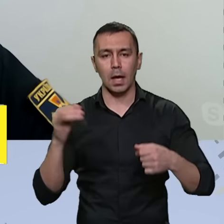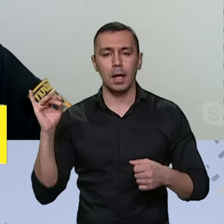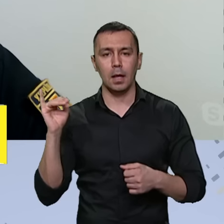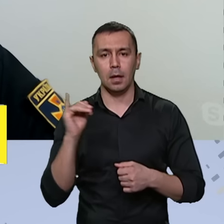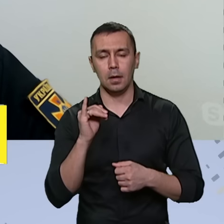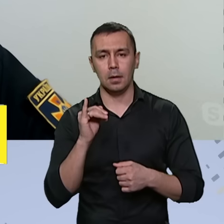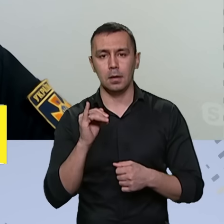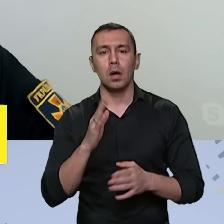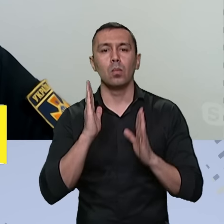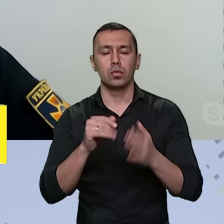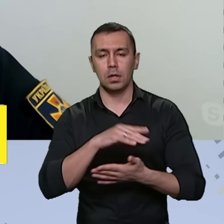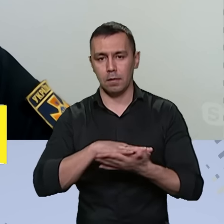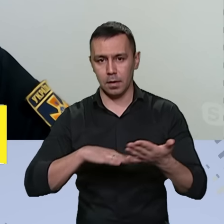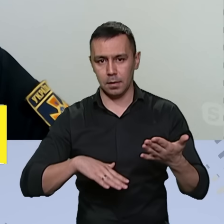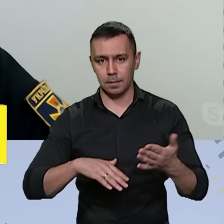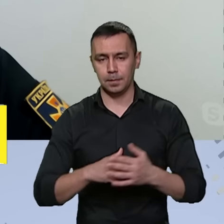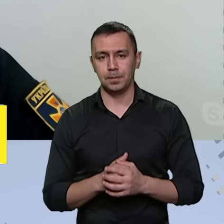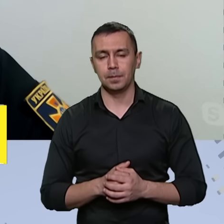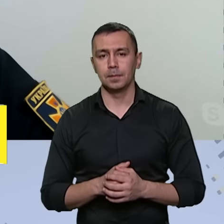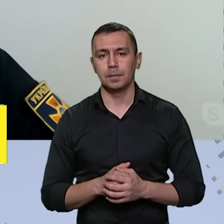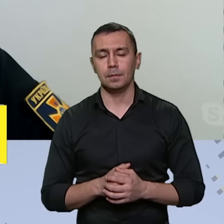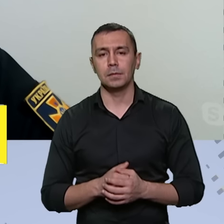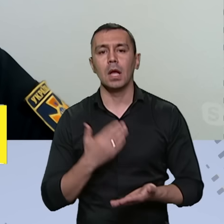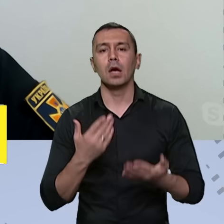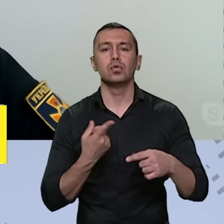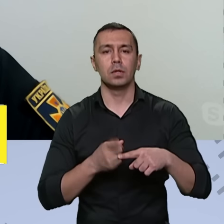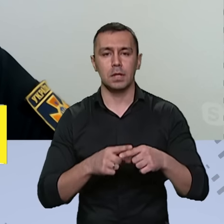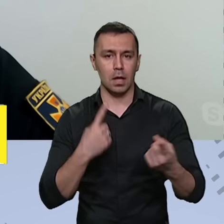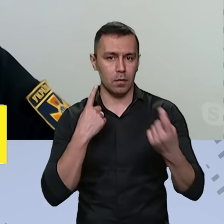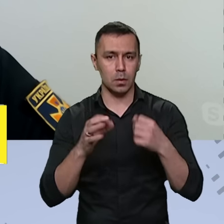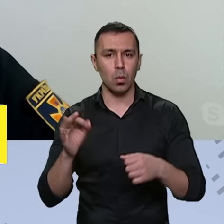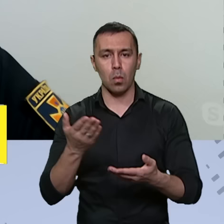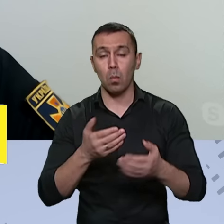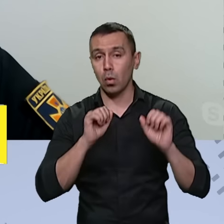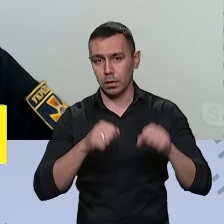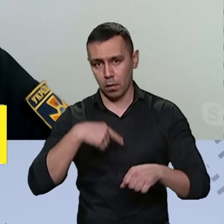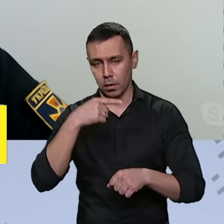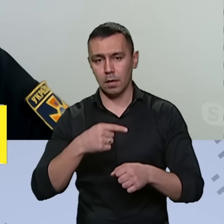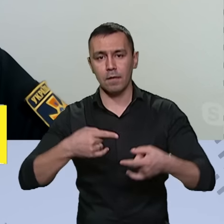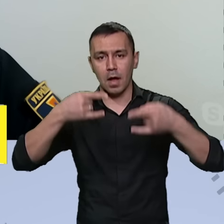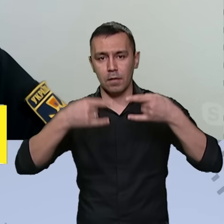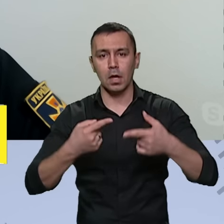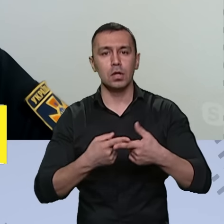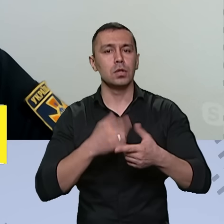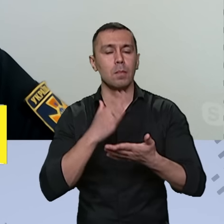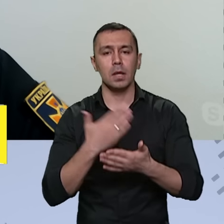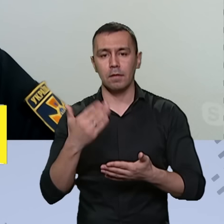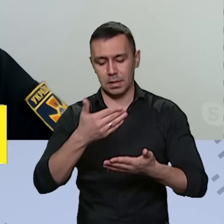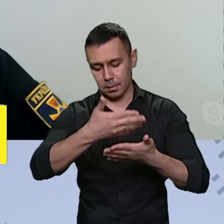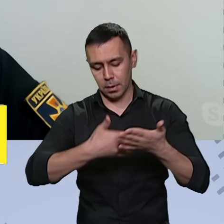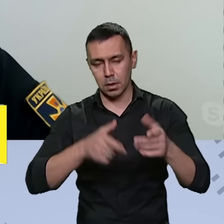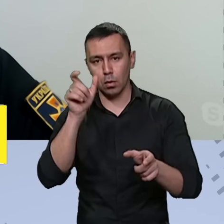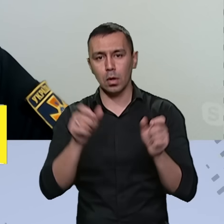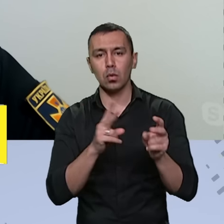будуть тривати далі. Якщо це інформація, про яку можливо говорити в ефірі, то чи маєте ви списки